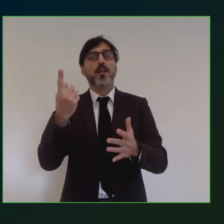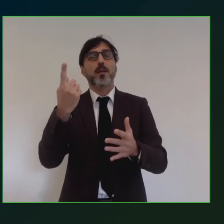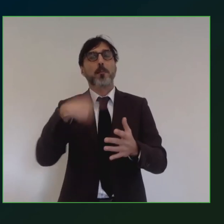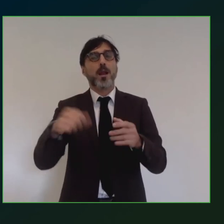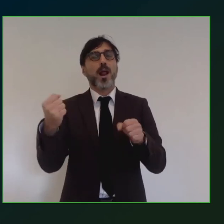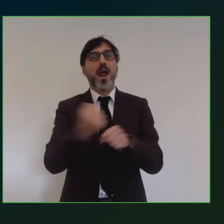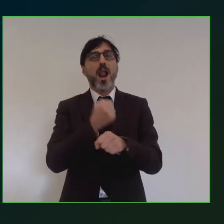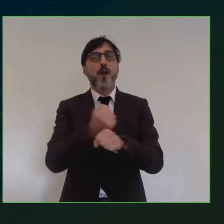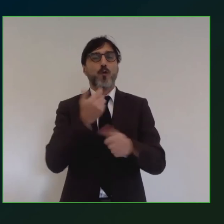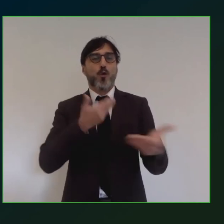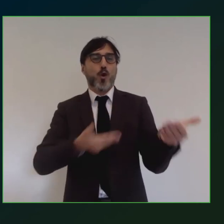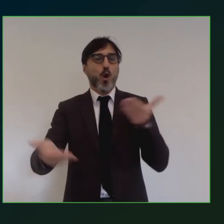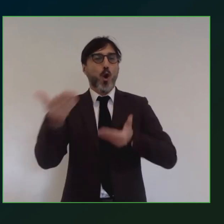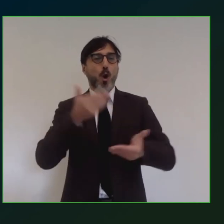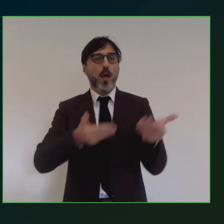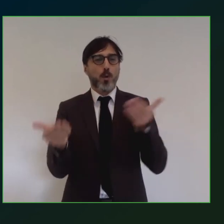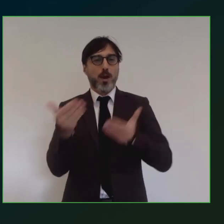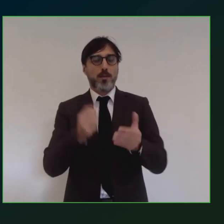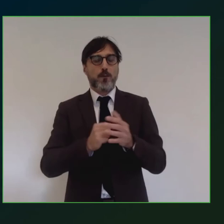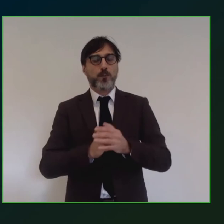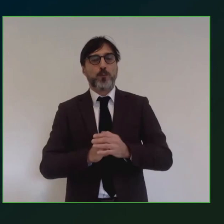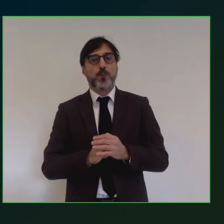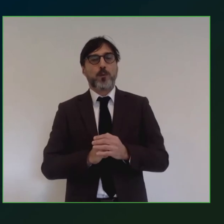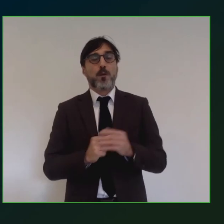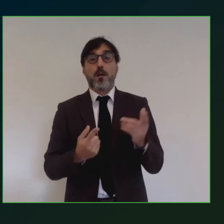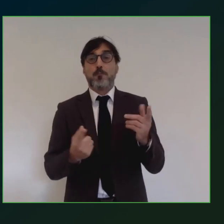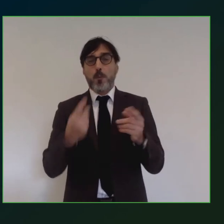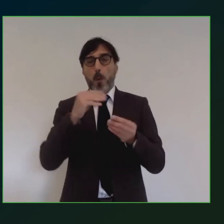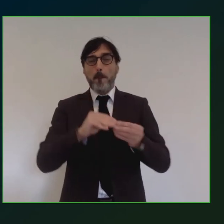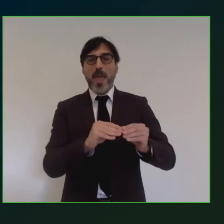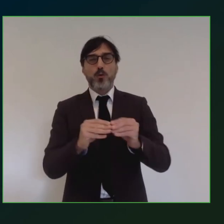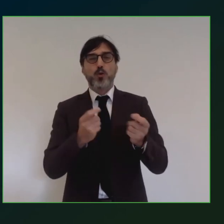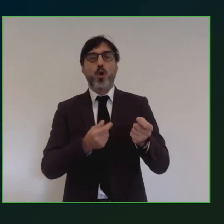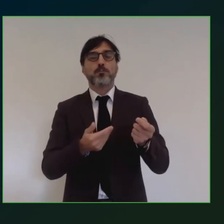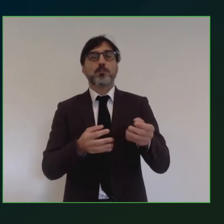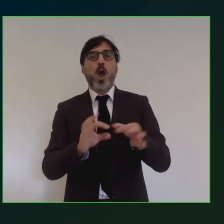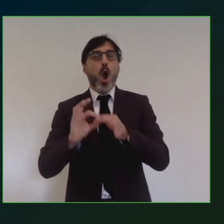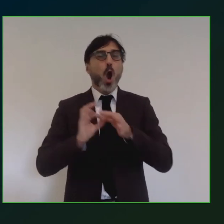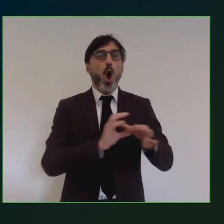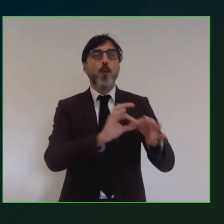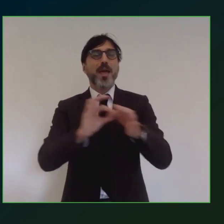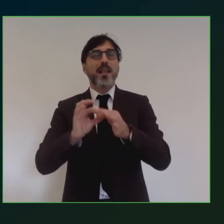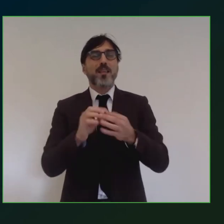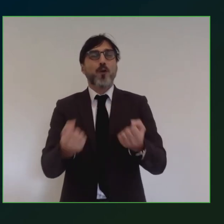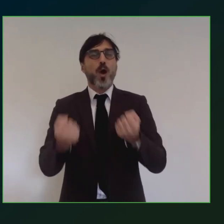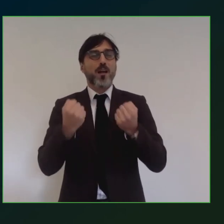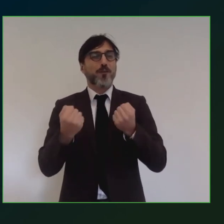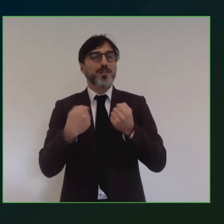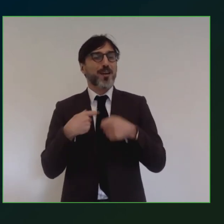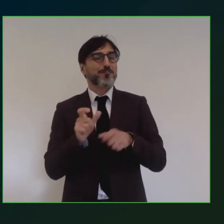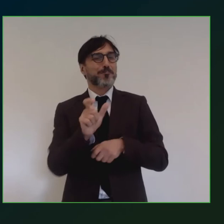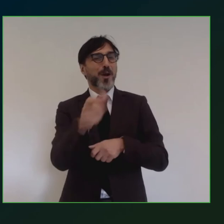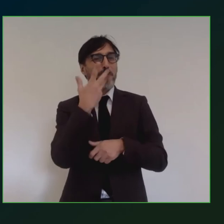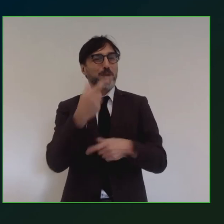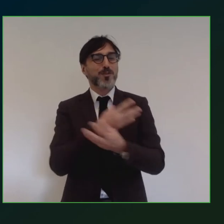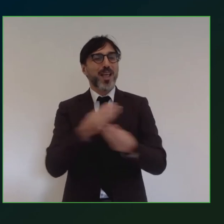collaborativo di questo metodo cooperativo rafforzato parola che a piace moltissimo e che è stata ripresa con grande